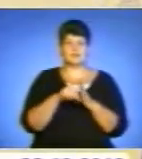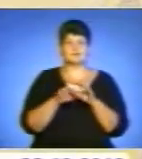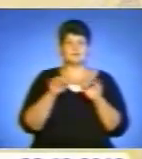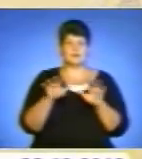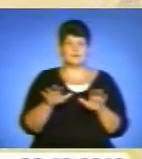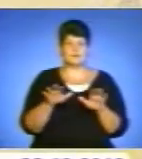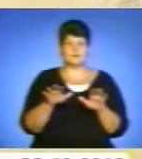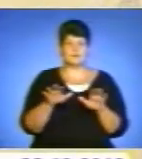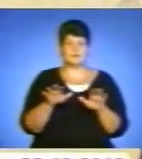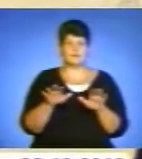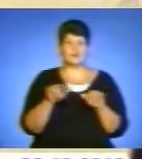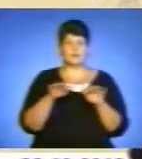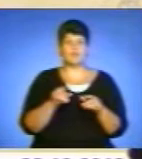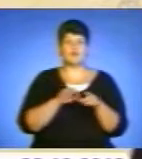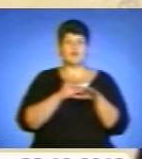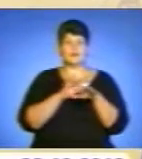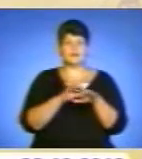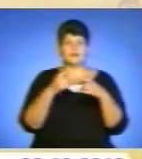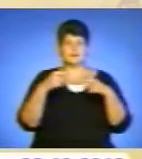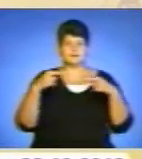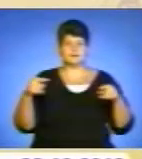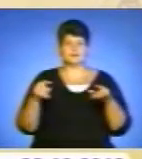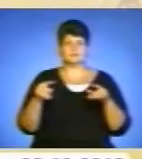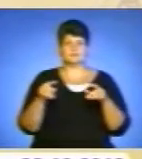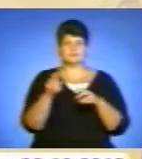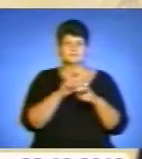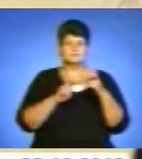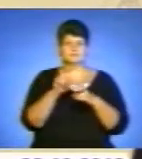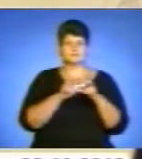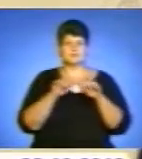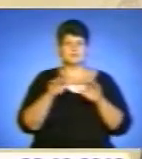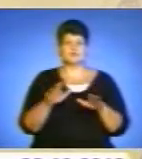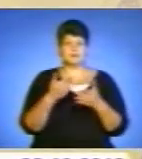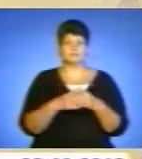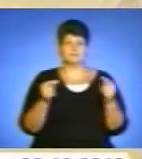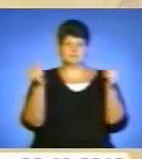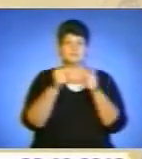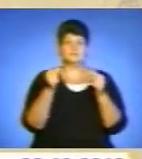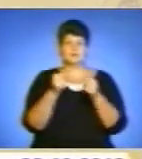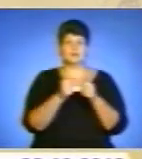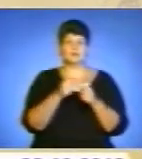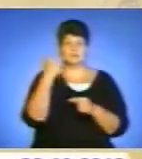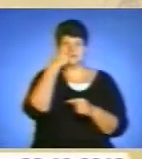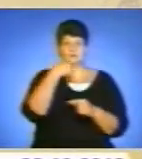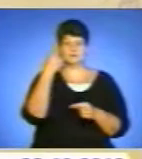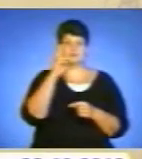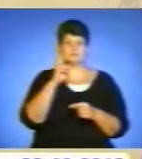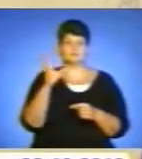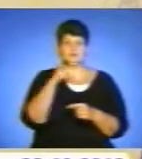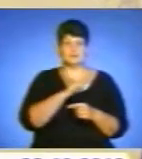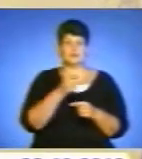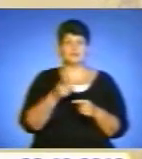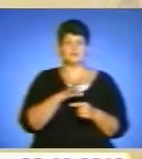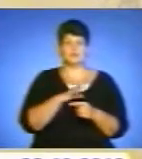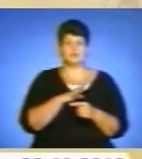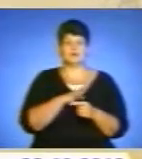різного роду оперативно-розшукових заходів нами встановлено особи зловмисників, скоюли дану крадіжку. Ними виявилося